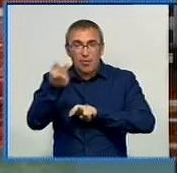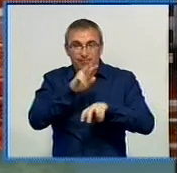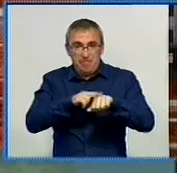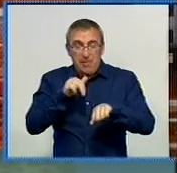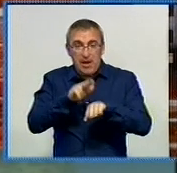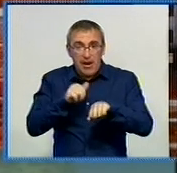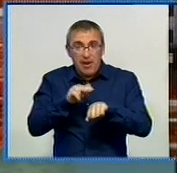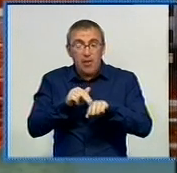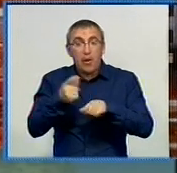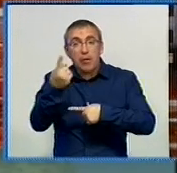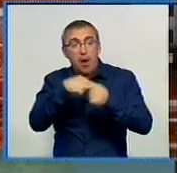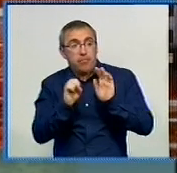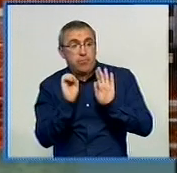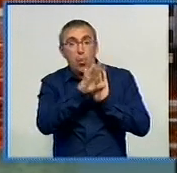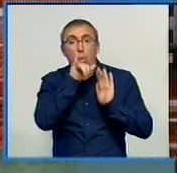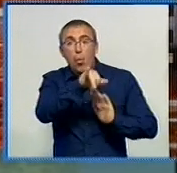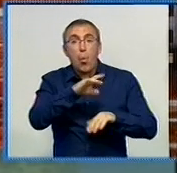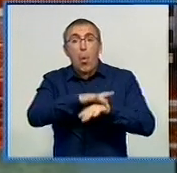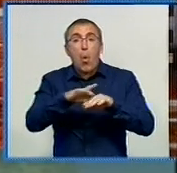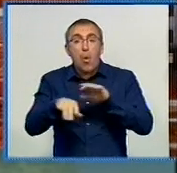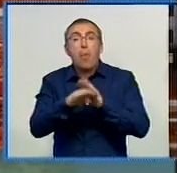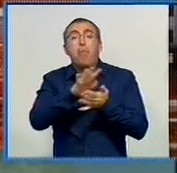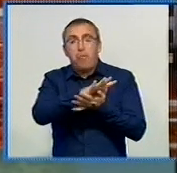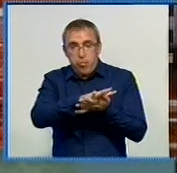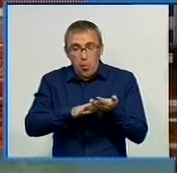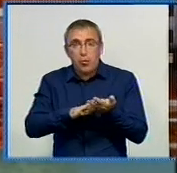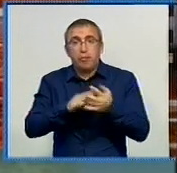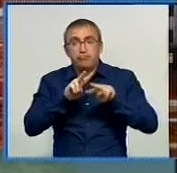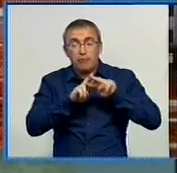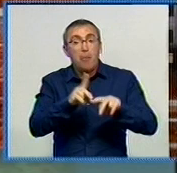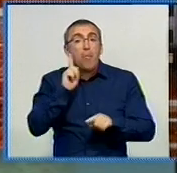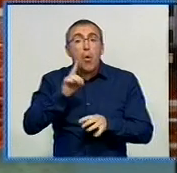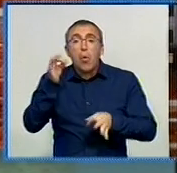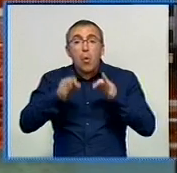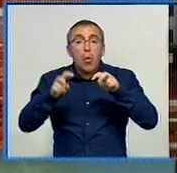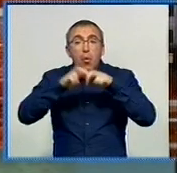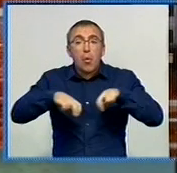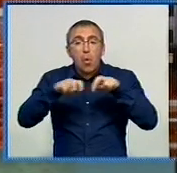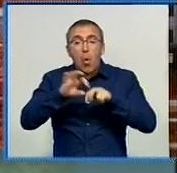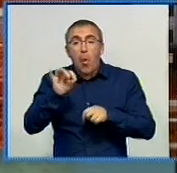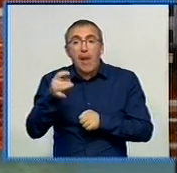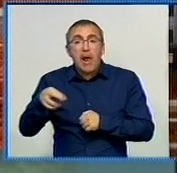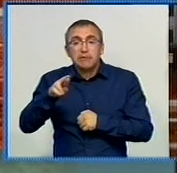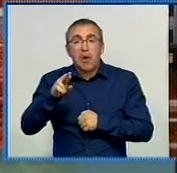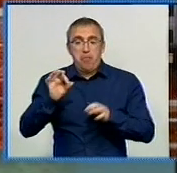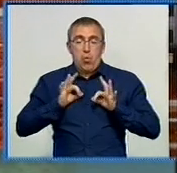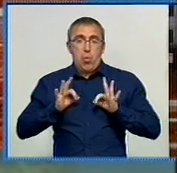доправили назад у колонію. Там він продовжить відбувати покарання, доки суд не розгляне апеляцію прокурора.